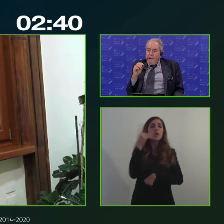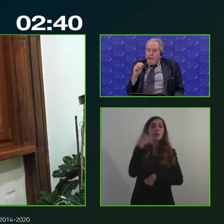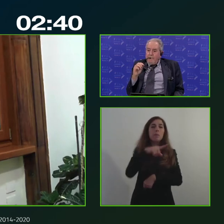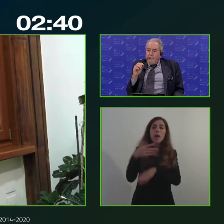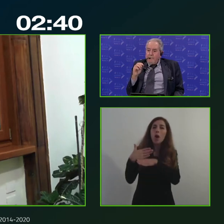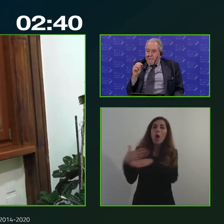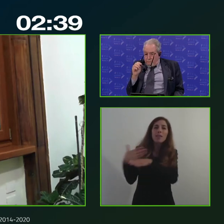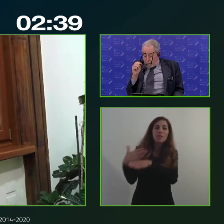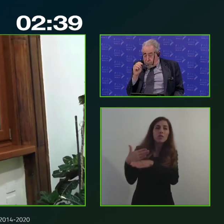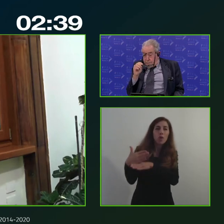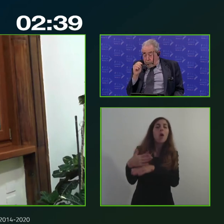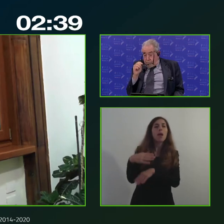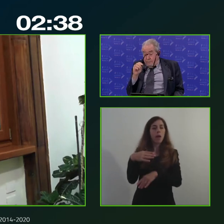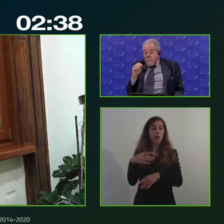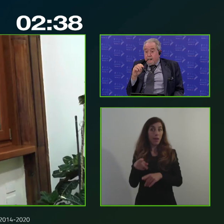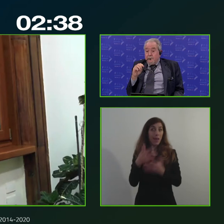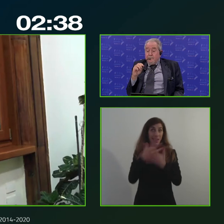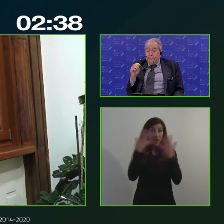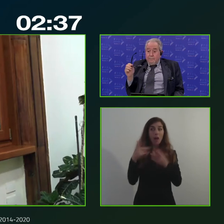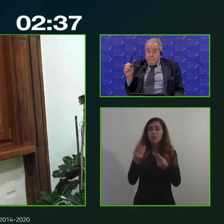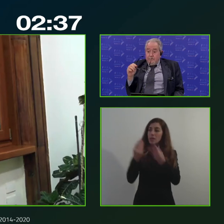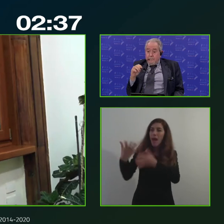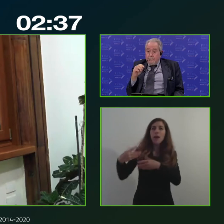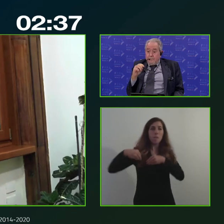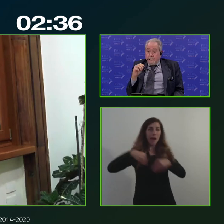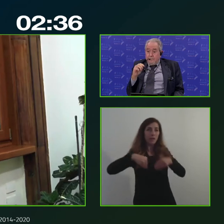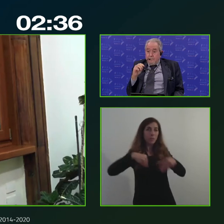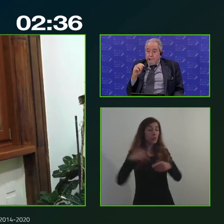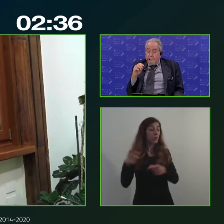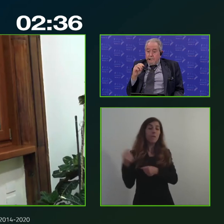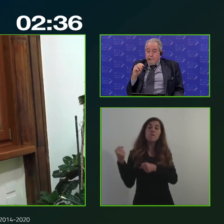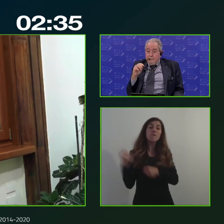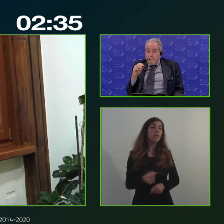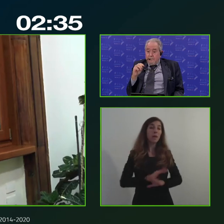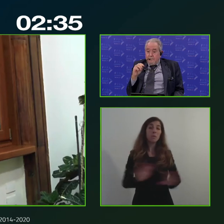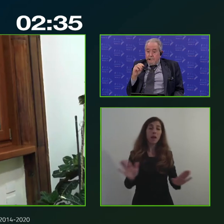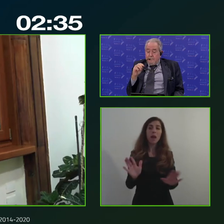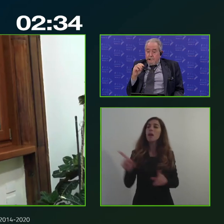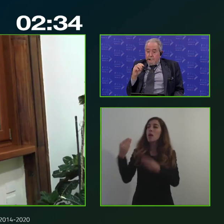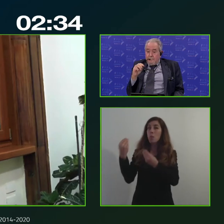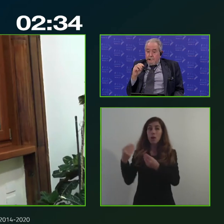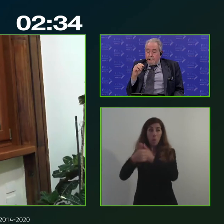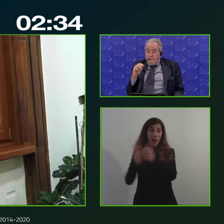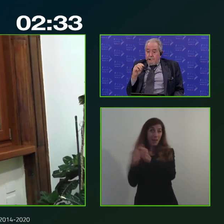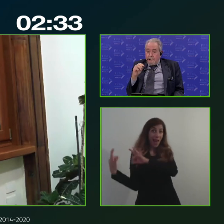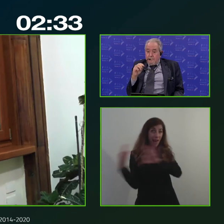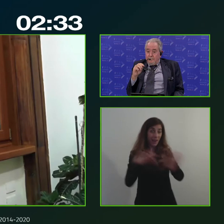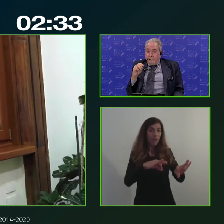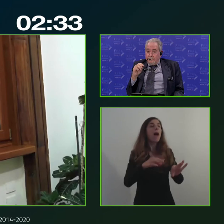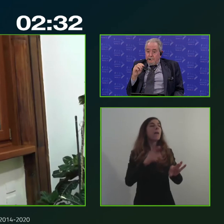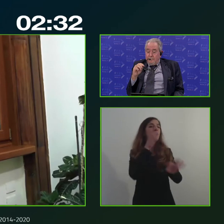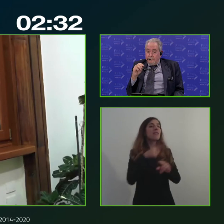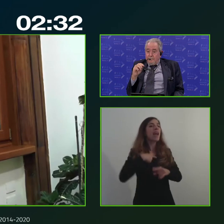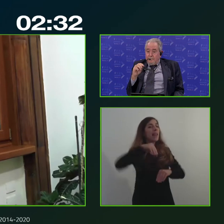partecipazione quella è fondamentale efficace dei partner i partner dovrebbero arrivare preparati però questa preparazione molto spesso